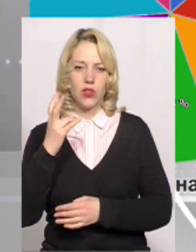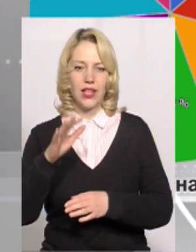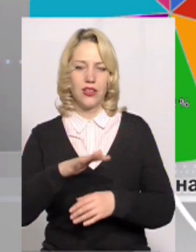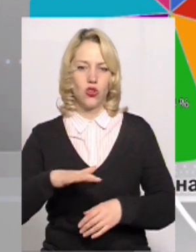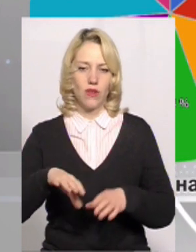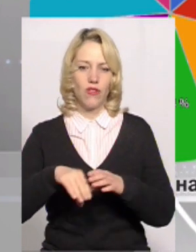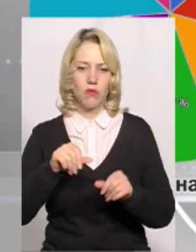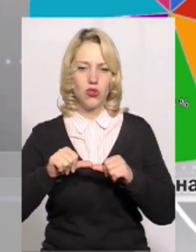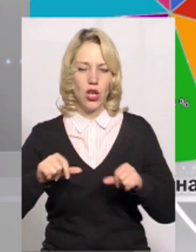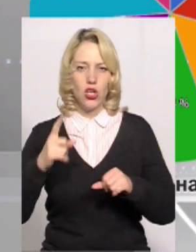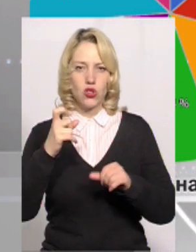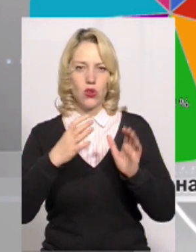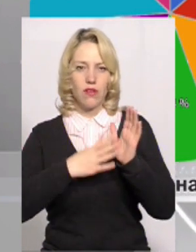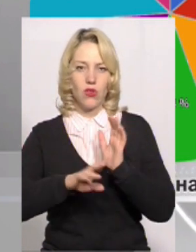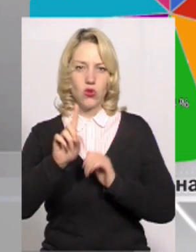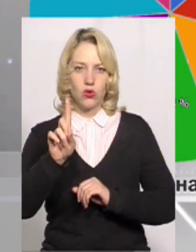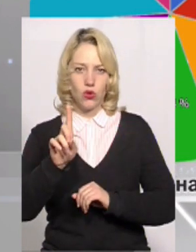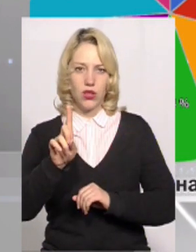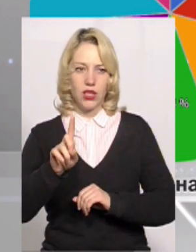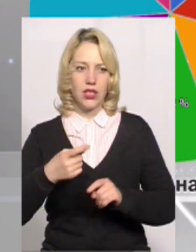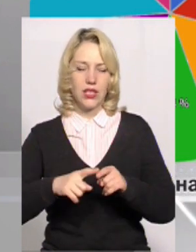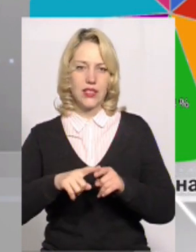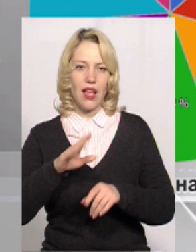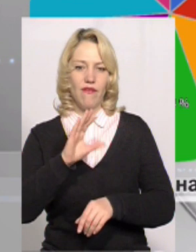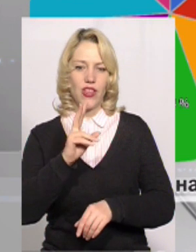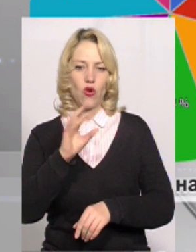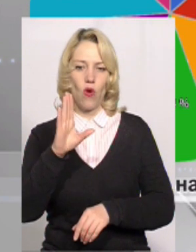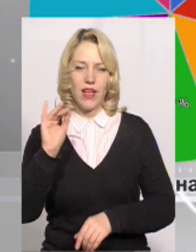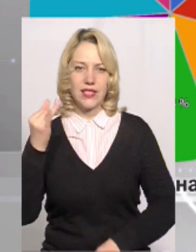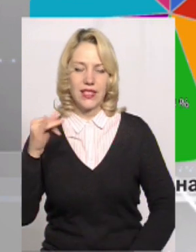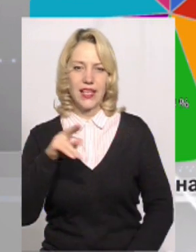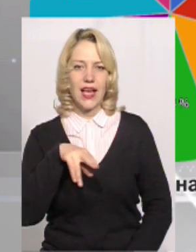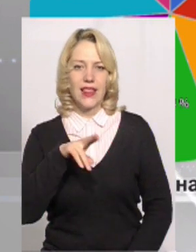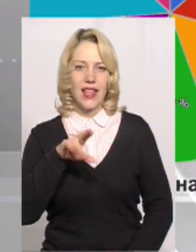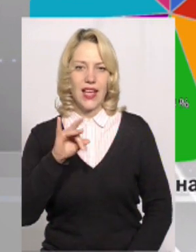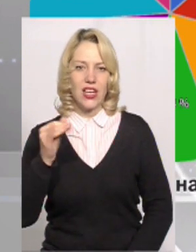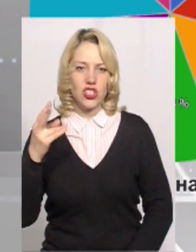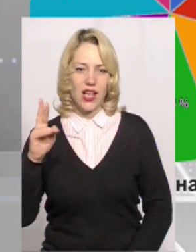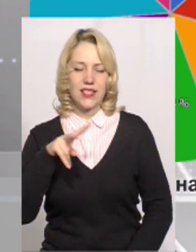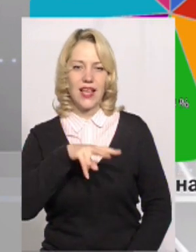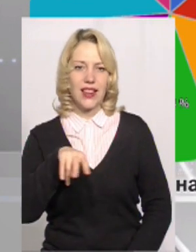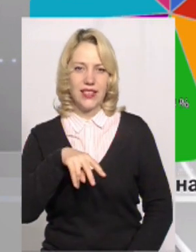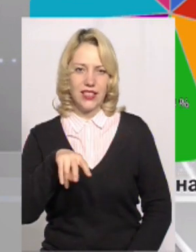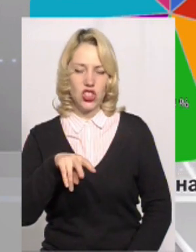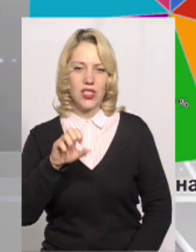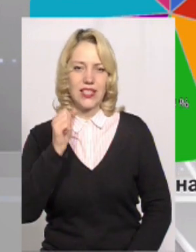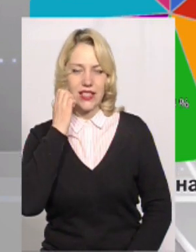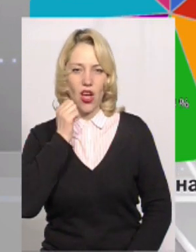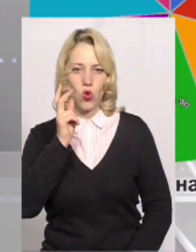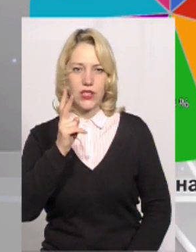виборчому окрузі номер 191. Це Вінковецький, Дережнянський, Летичівський, Старокостянтинівський та